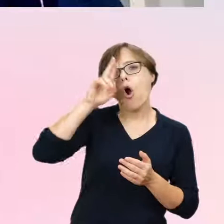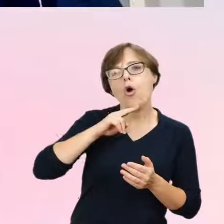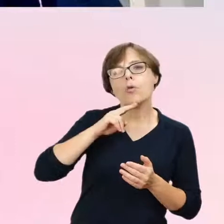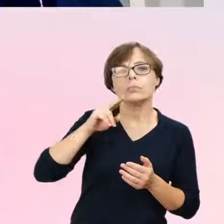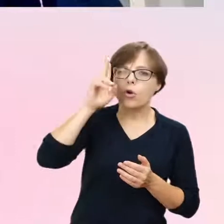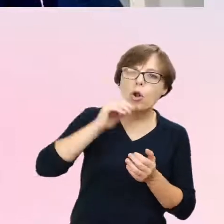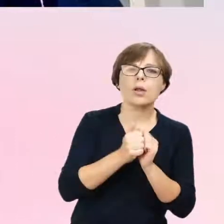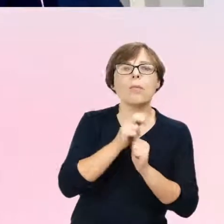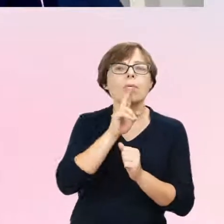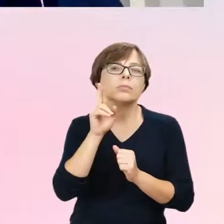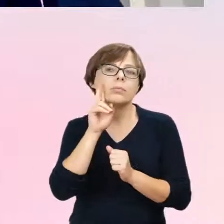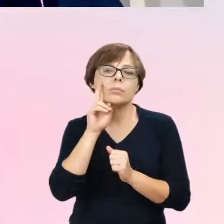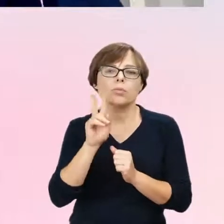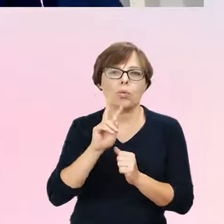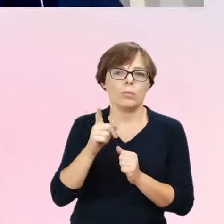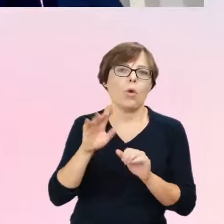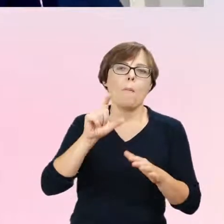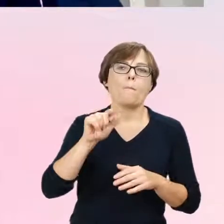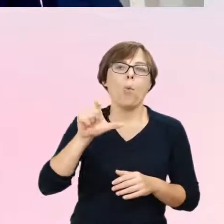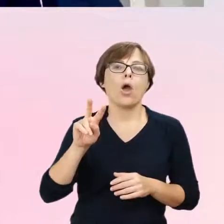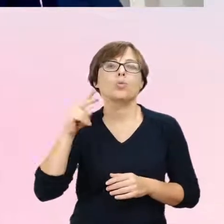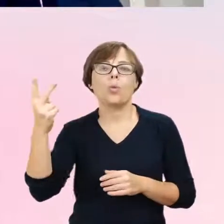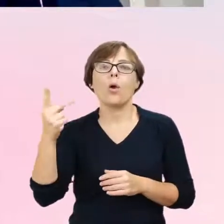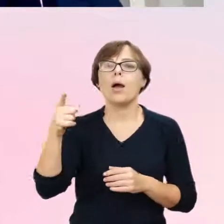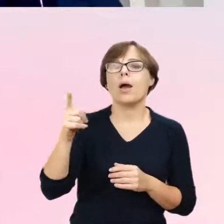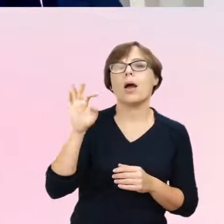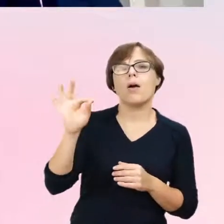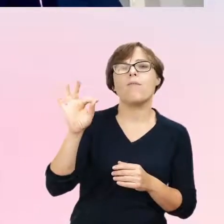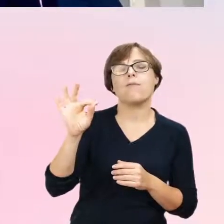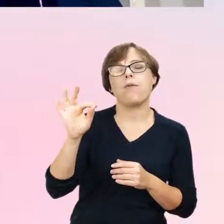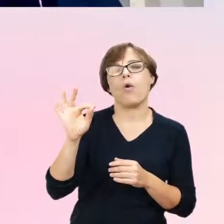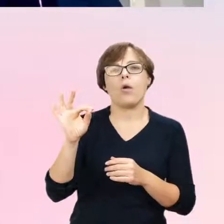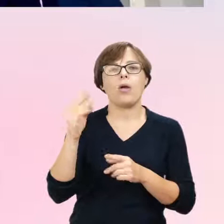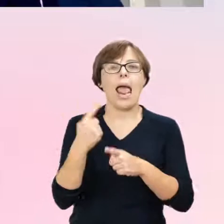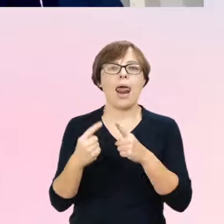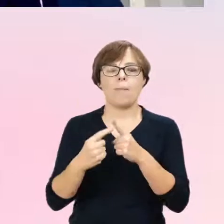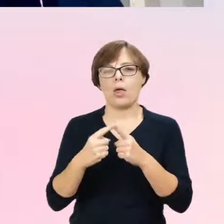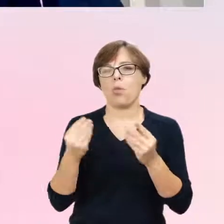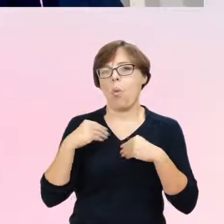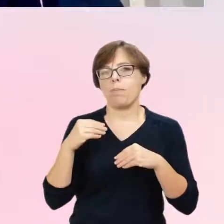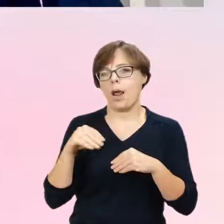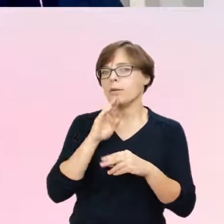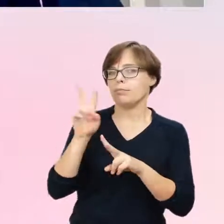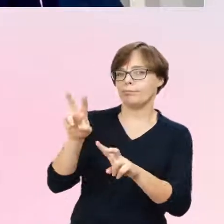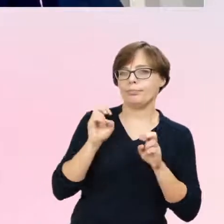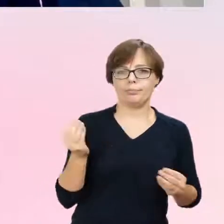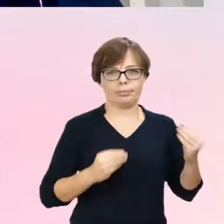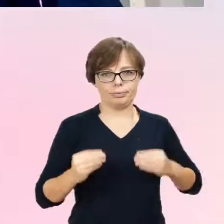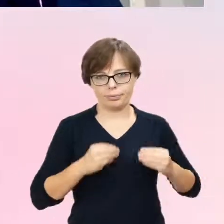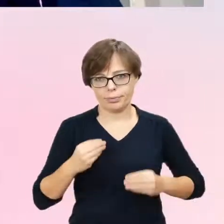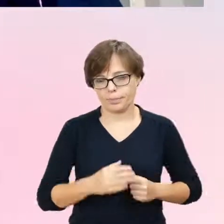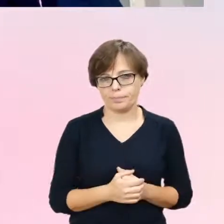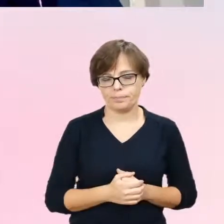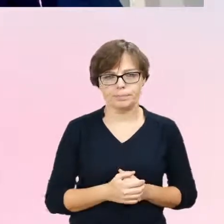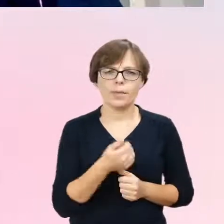z tych elementów związanych z preferowaną płcią, jeden z moich